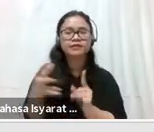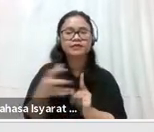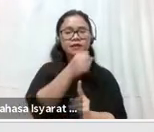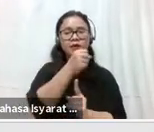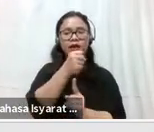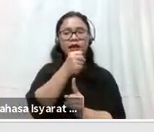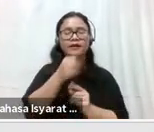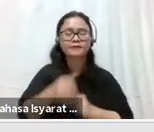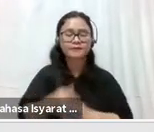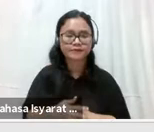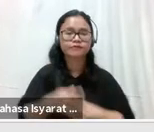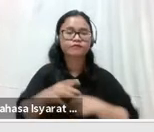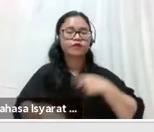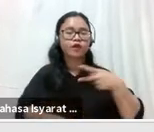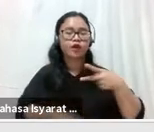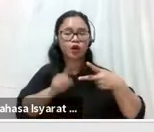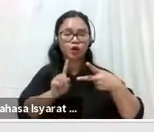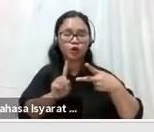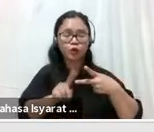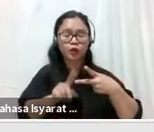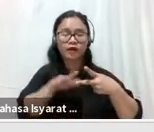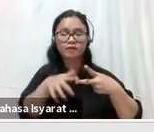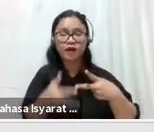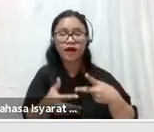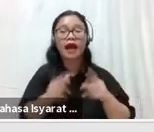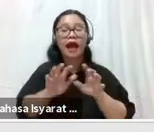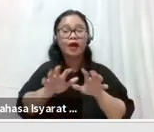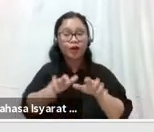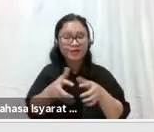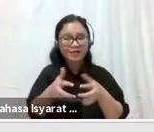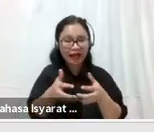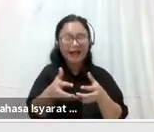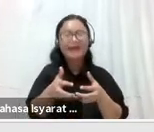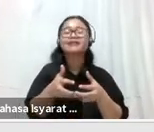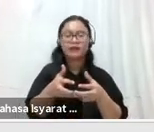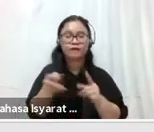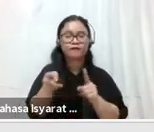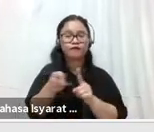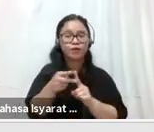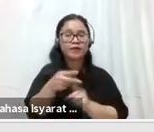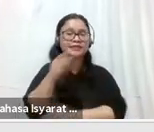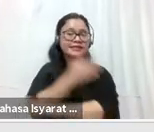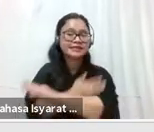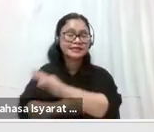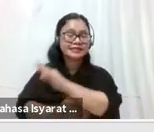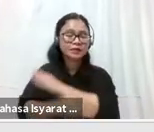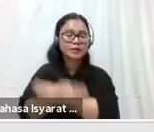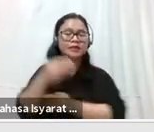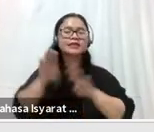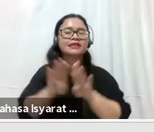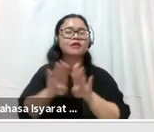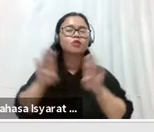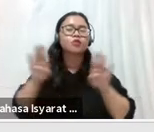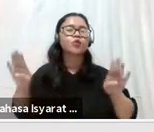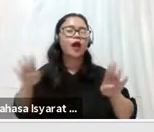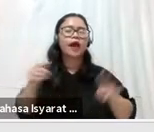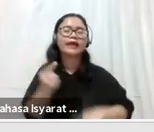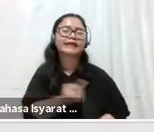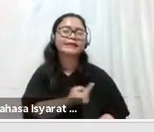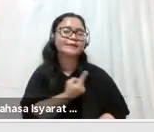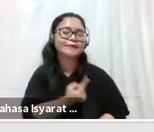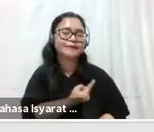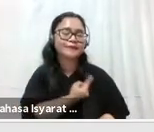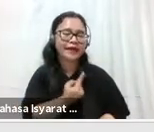dua bahwa keanggotaan formasi disabilitas bersifat terbuka independen